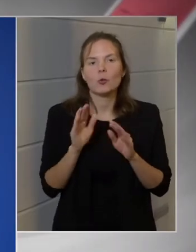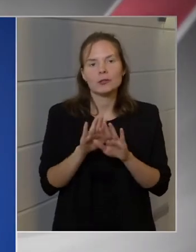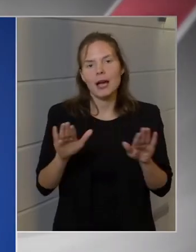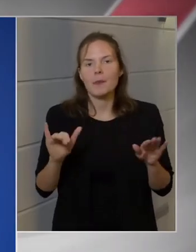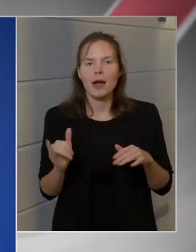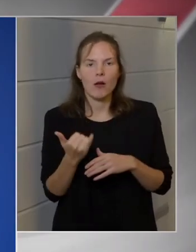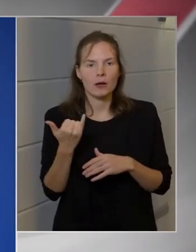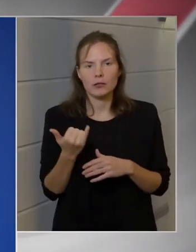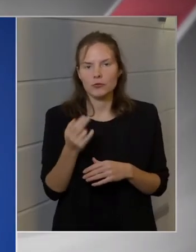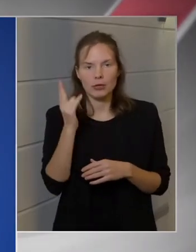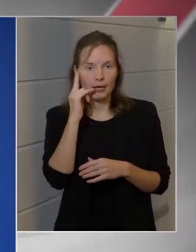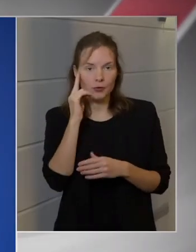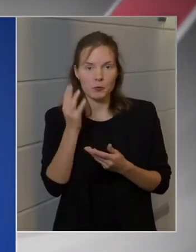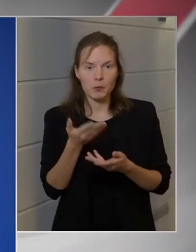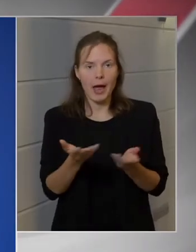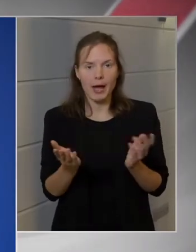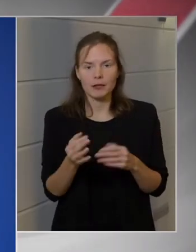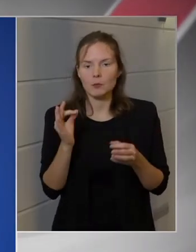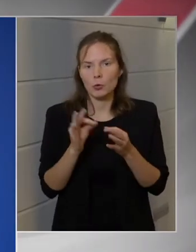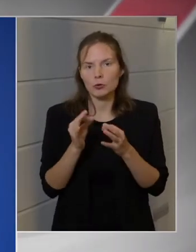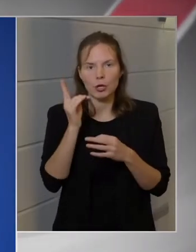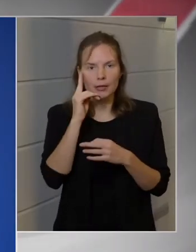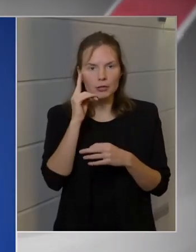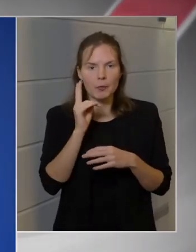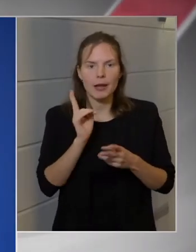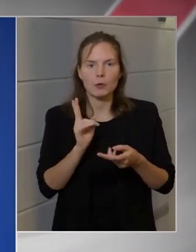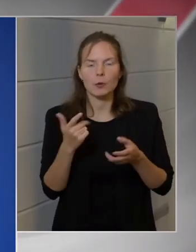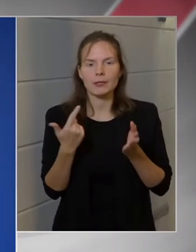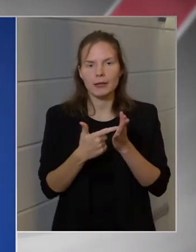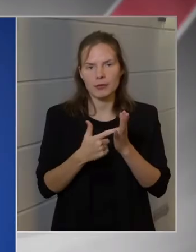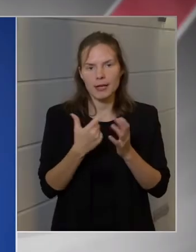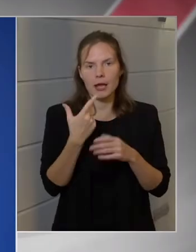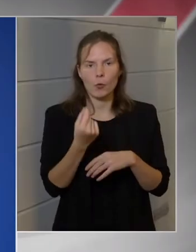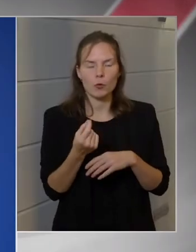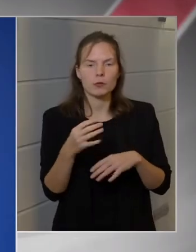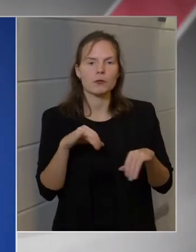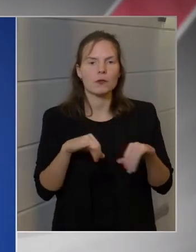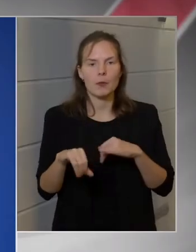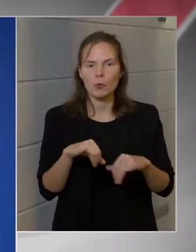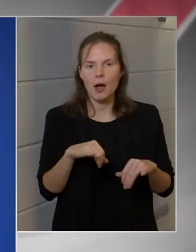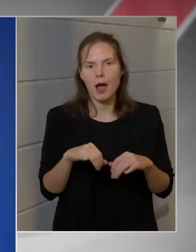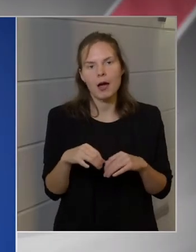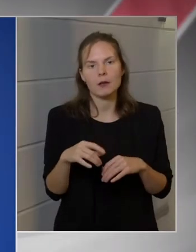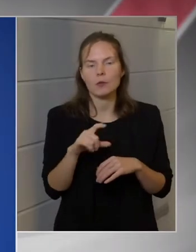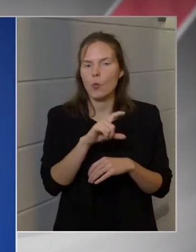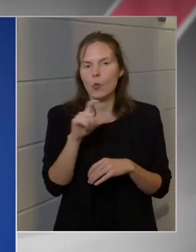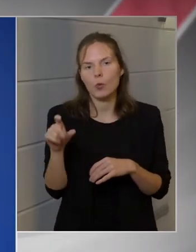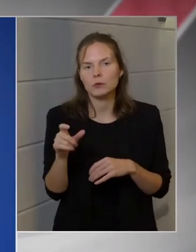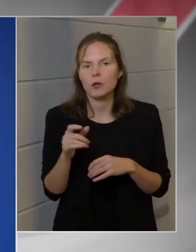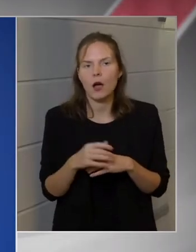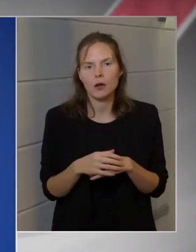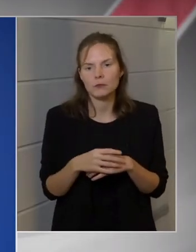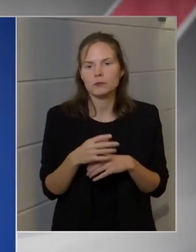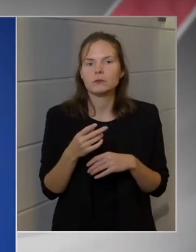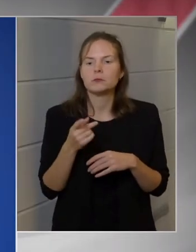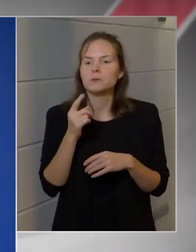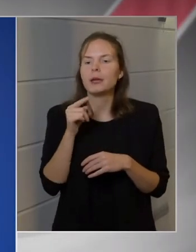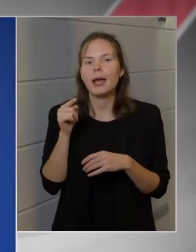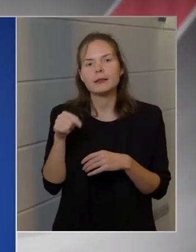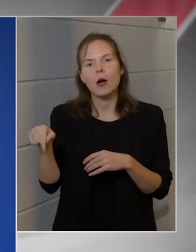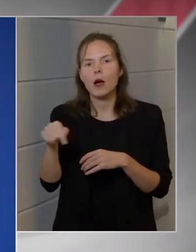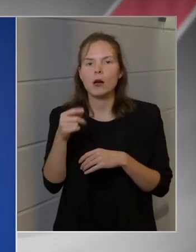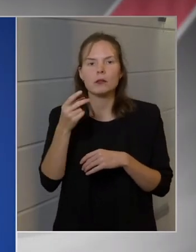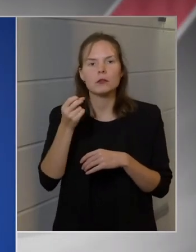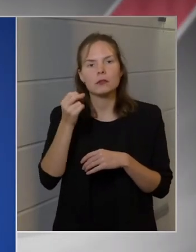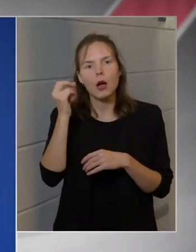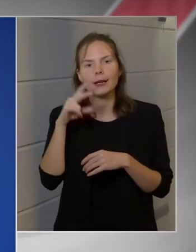nagyjából ismert, sőt szinte pontosan ismert, hogy 2020. februárja óta ki az a szakértői kör, illetve melyik az állami